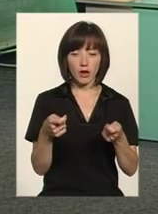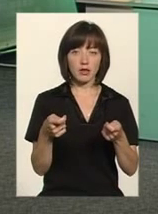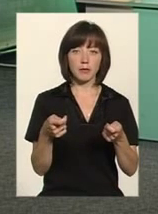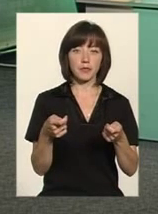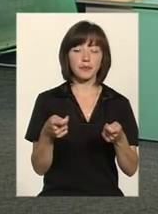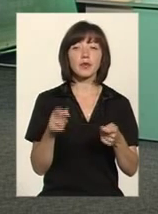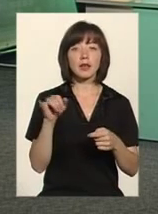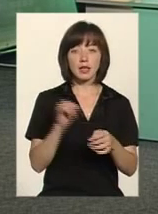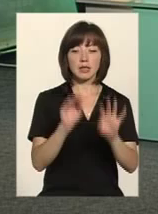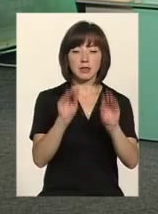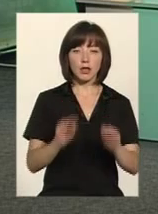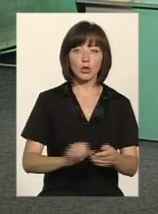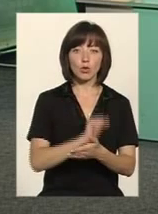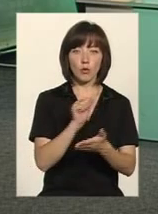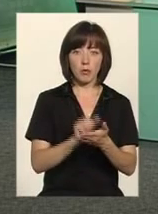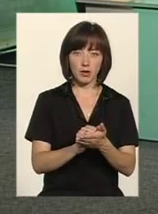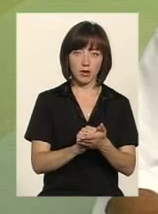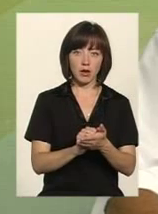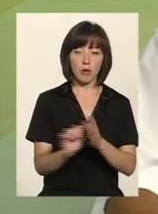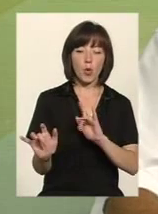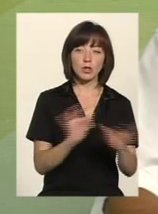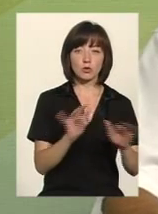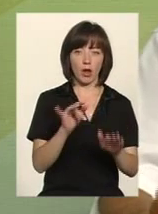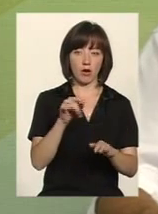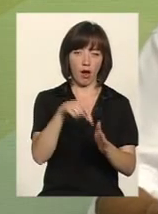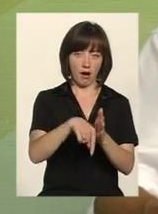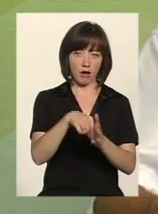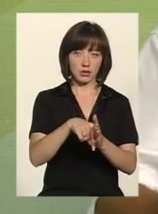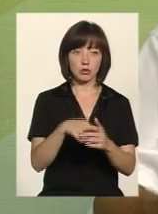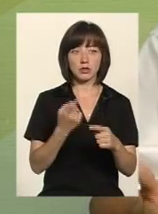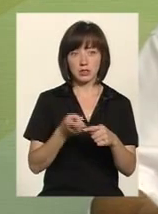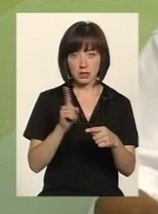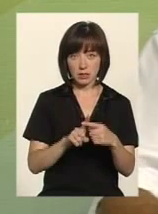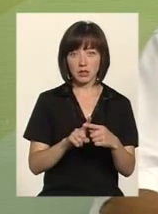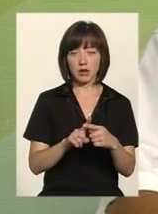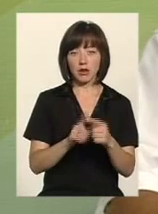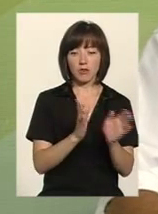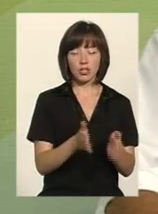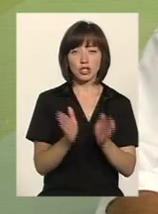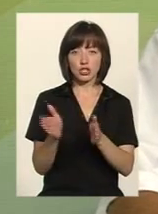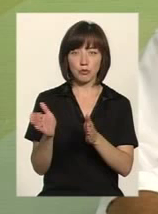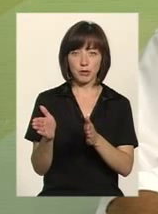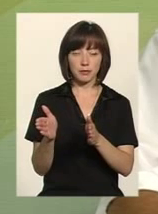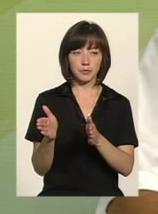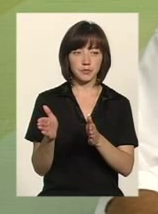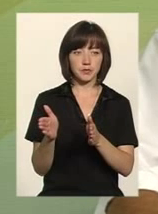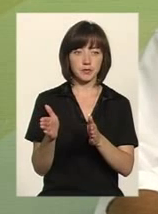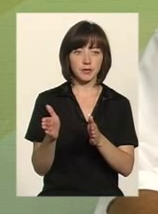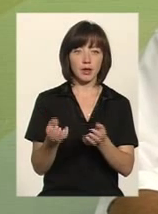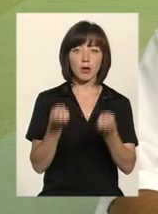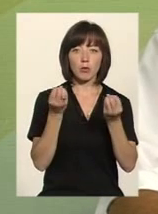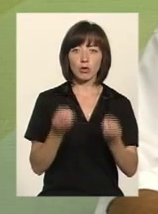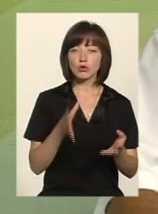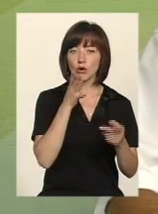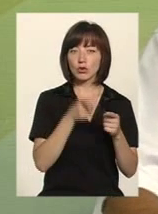особами, і складання документів процесувального характеру, за які, скажімо, в режимі простого